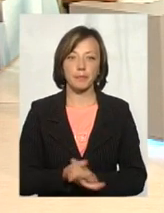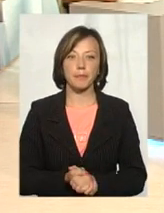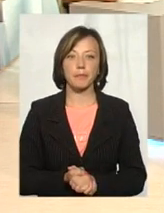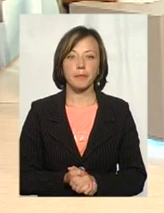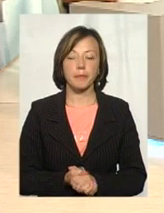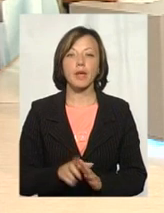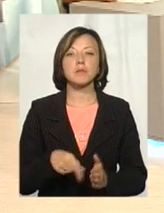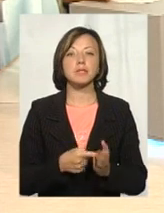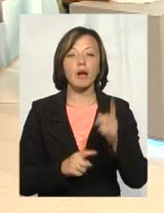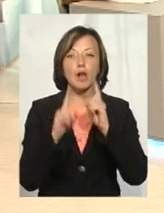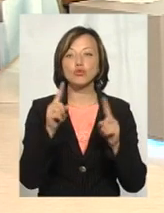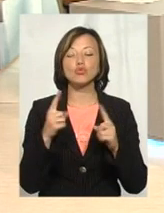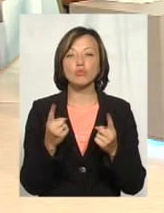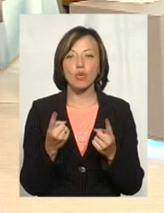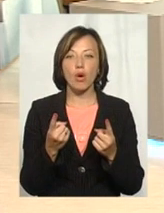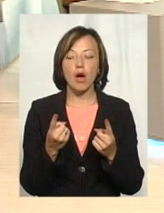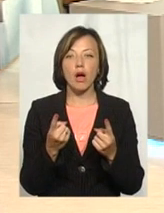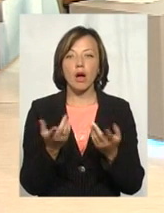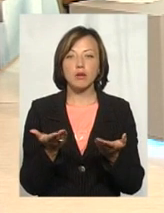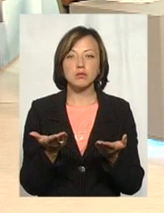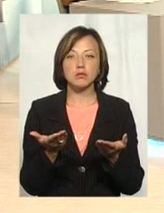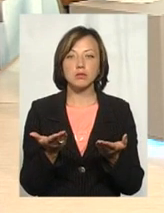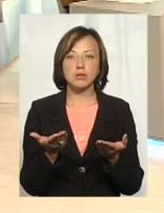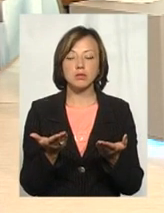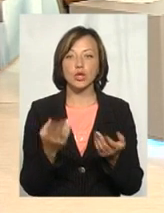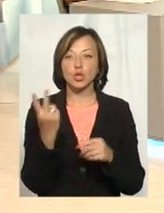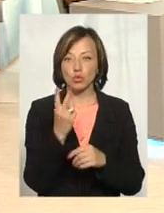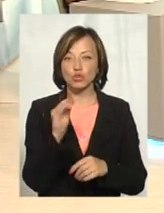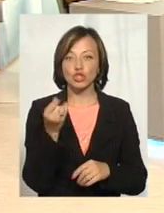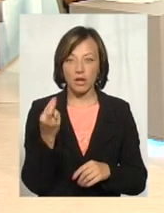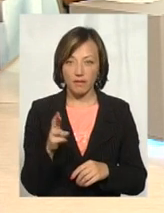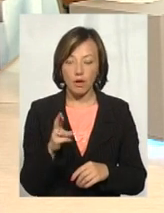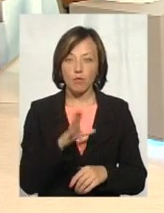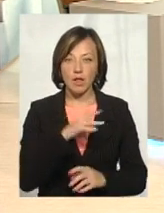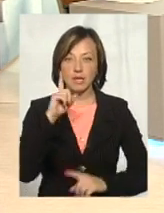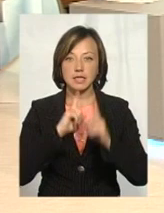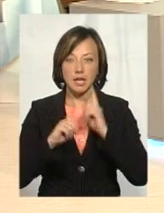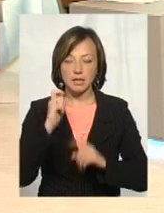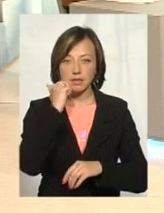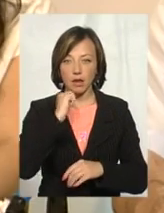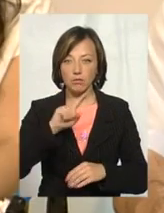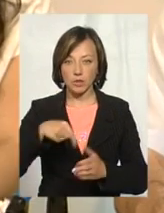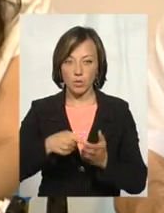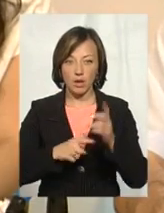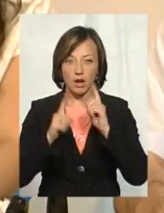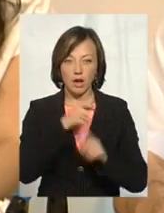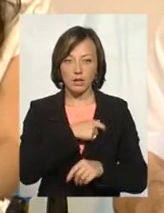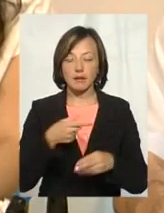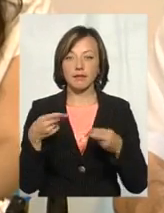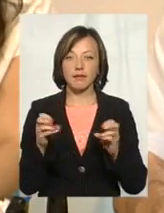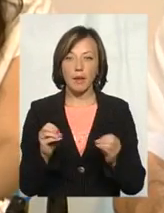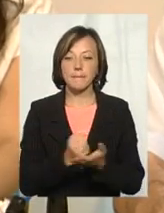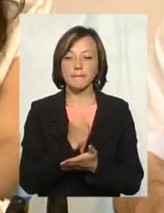Міська рада. Чому? В мене запитання. 2 червня була сесія Старокостинівської міської ради, де